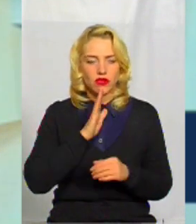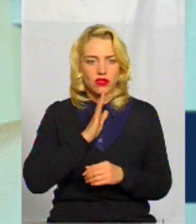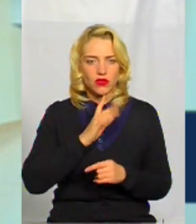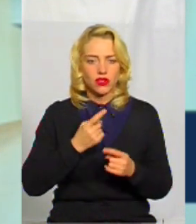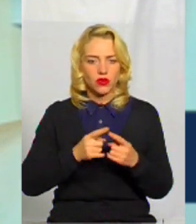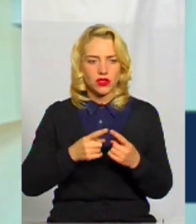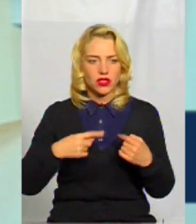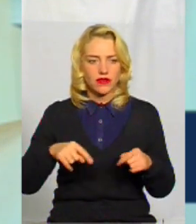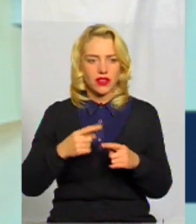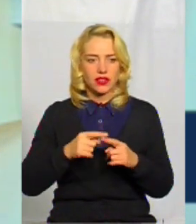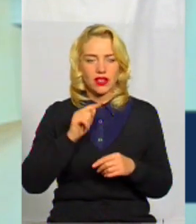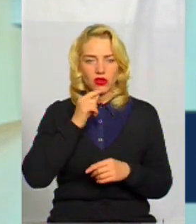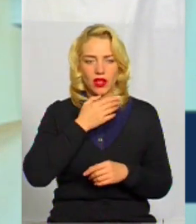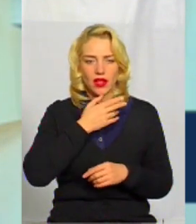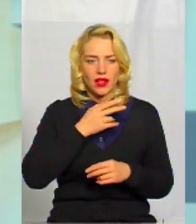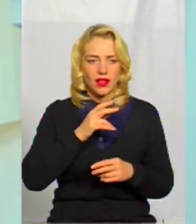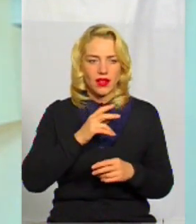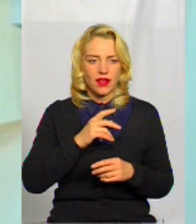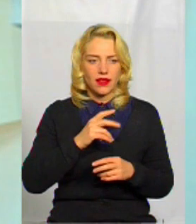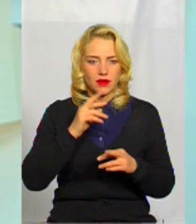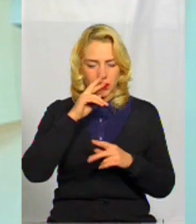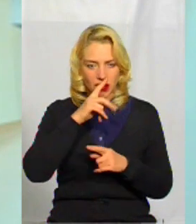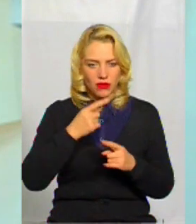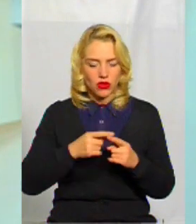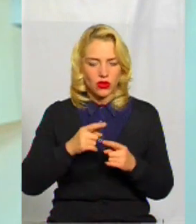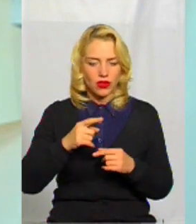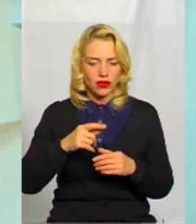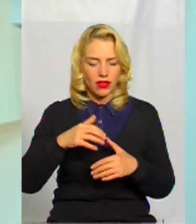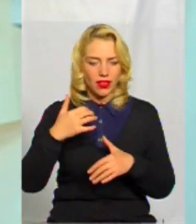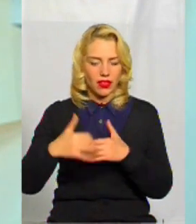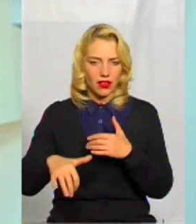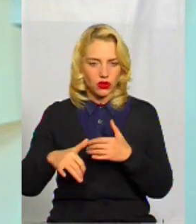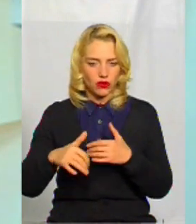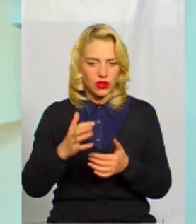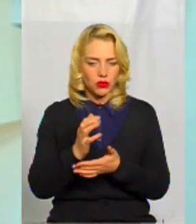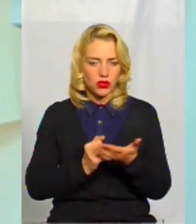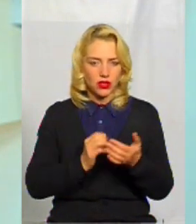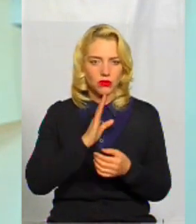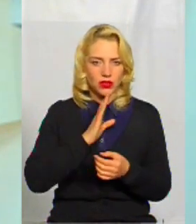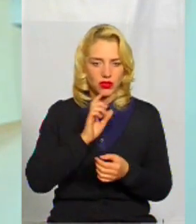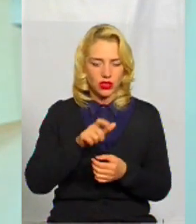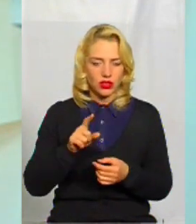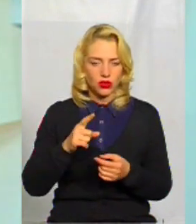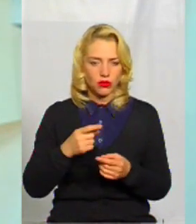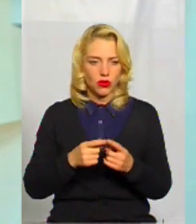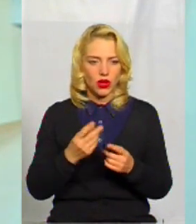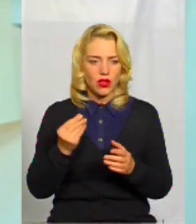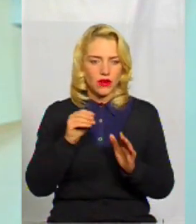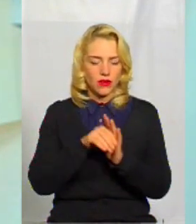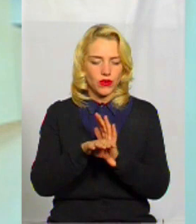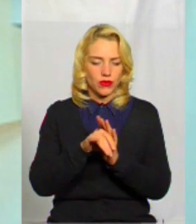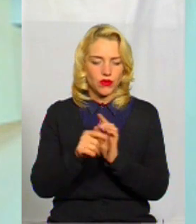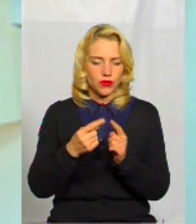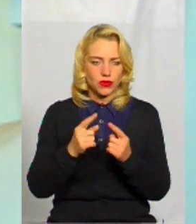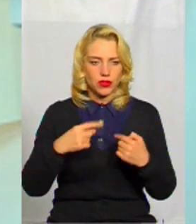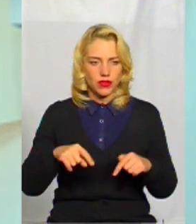просто економічно недоцільно нехтувати цим потенціалом дівчат. Це треба змінювати, і тому в них йдуть фінанси в цю сферу.